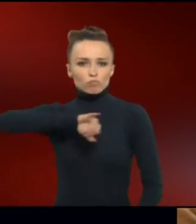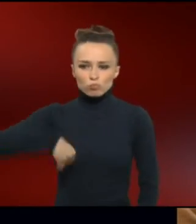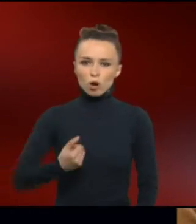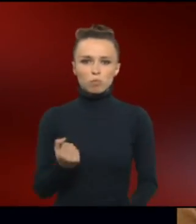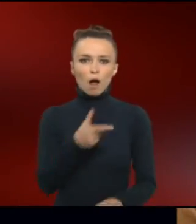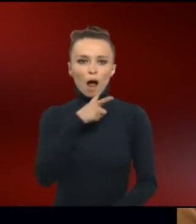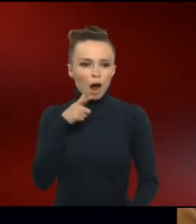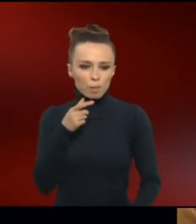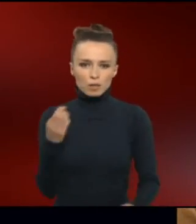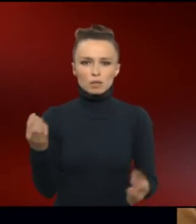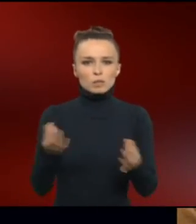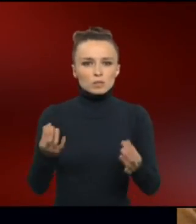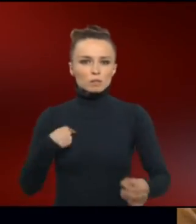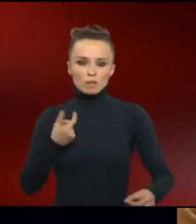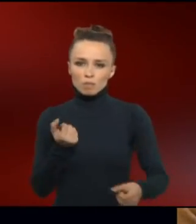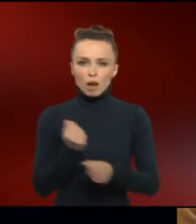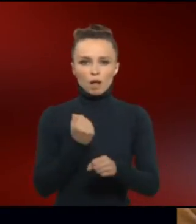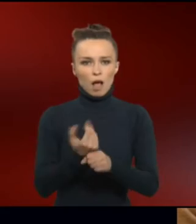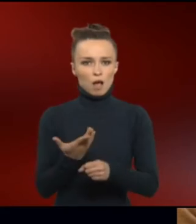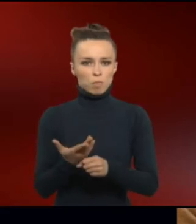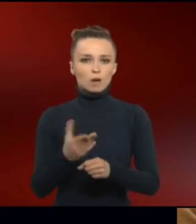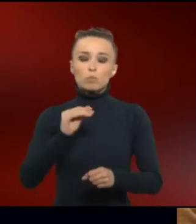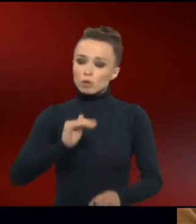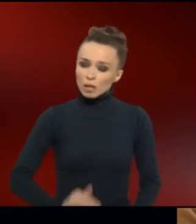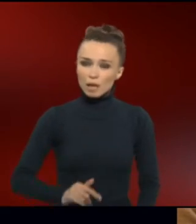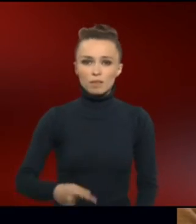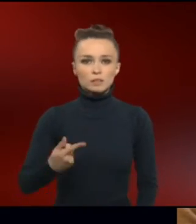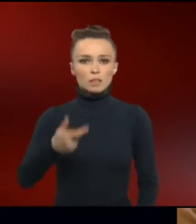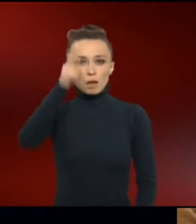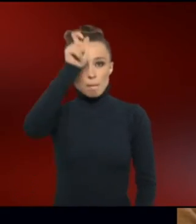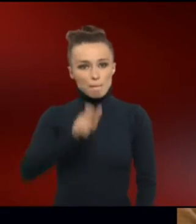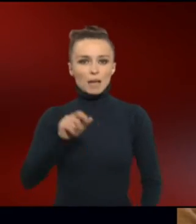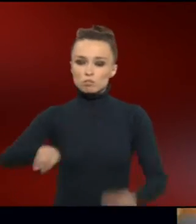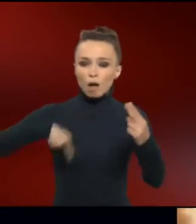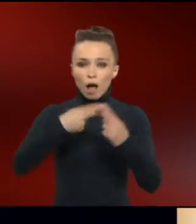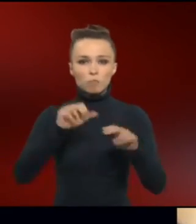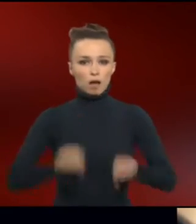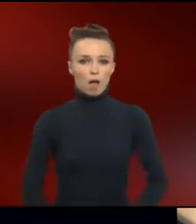eine Beschäftigung nachzugehen, die den Kindern oder diesen Menschen adäquat ist.